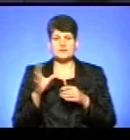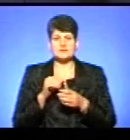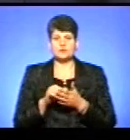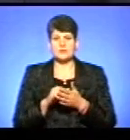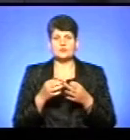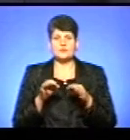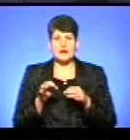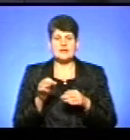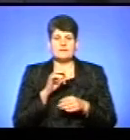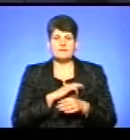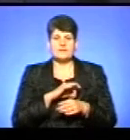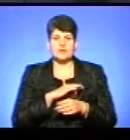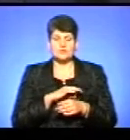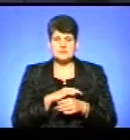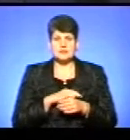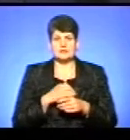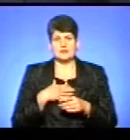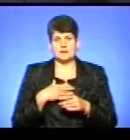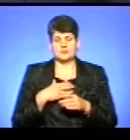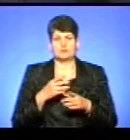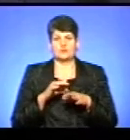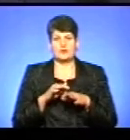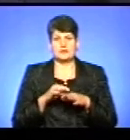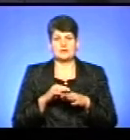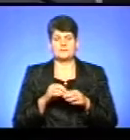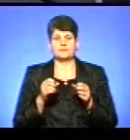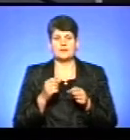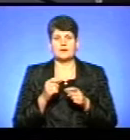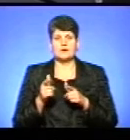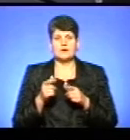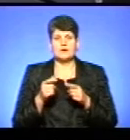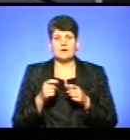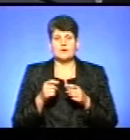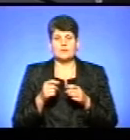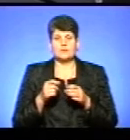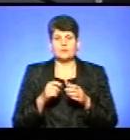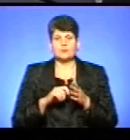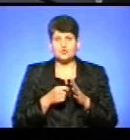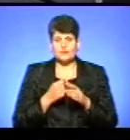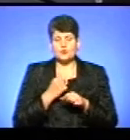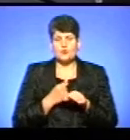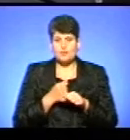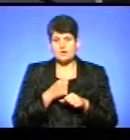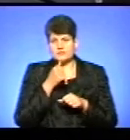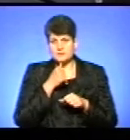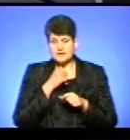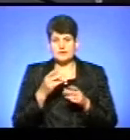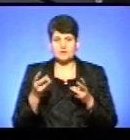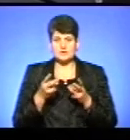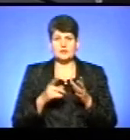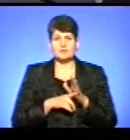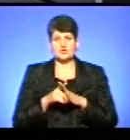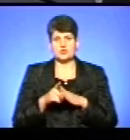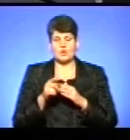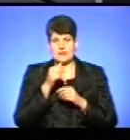експлуатацію. Потім наш партнер провів пусконалагоджувальні роботи, провів вимірювання, які необхідні для початку